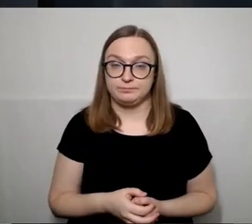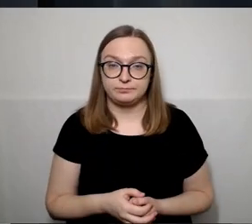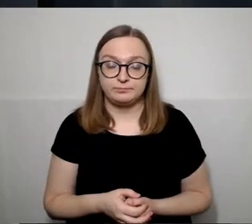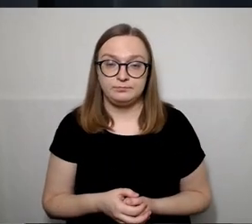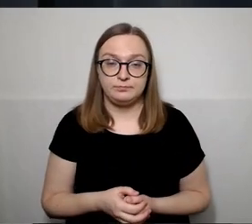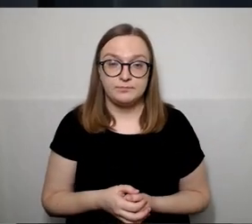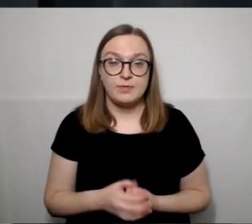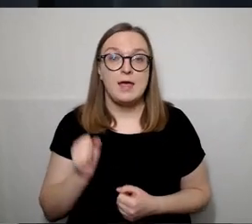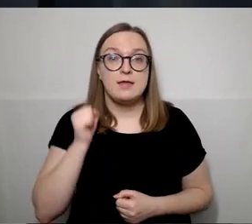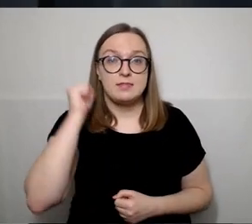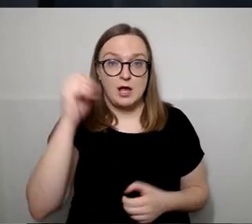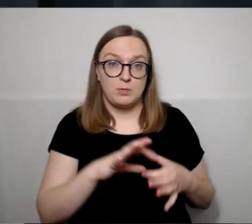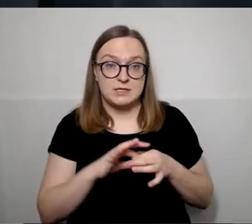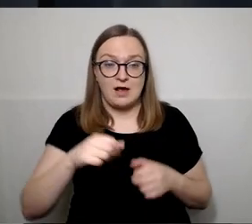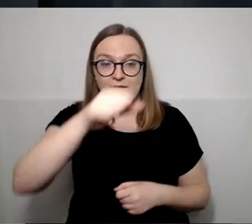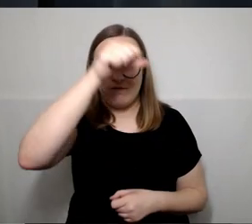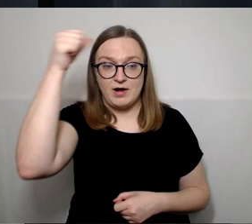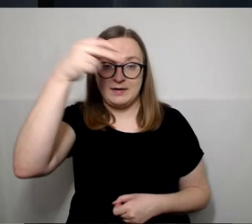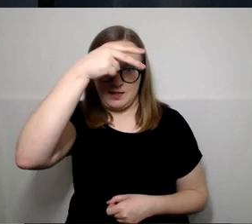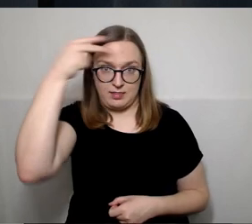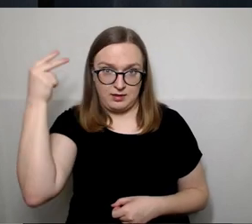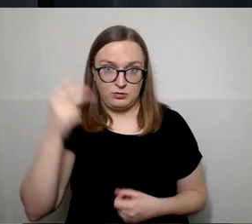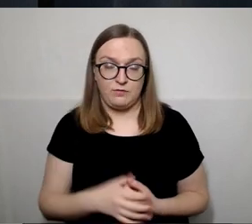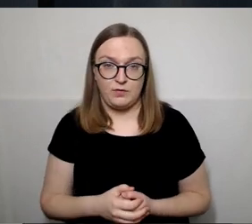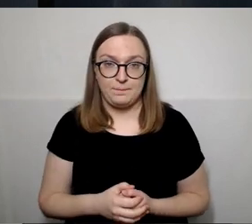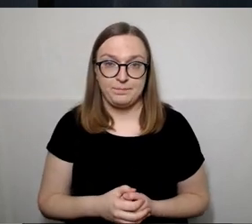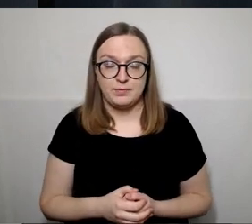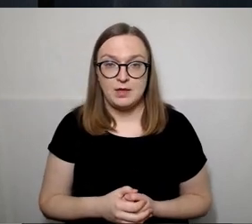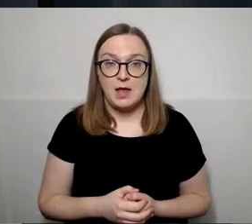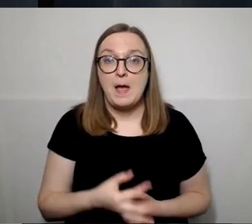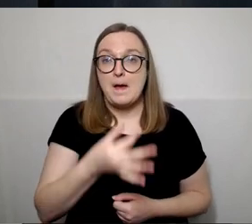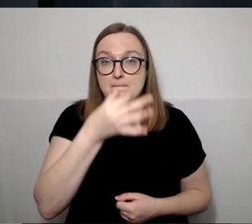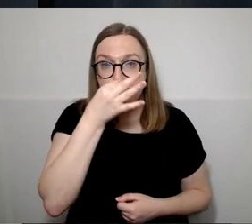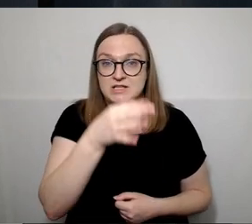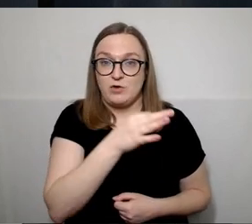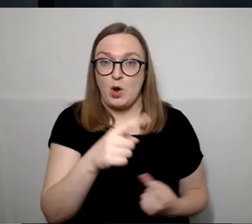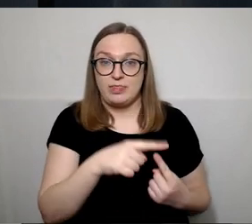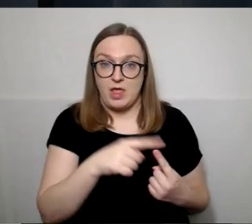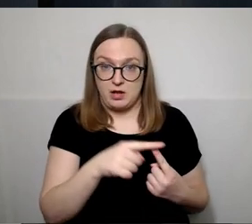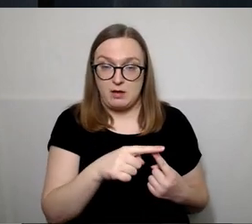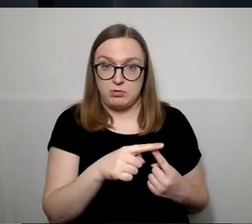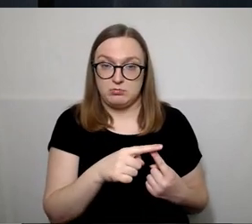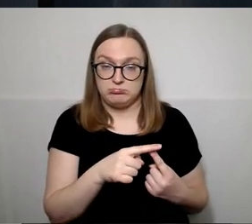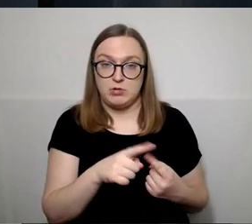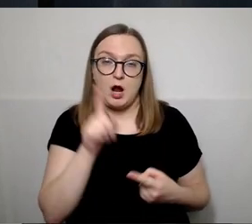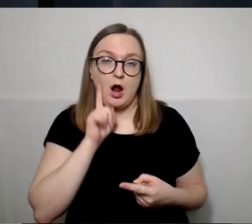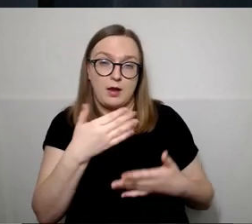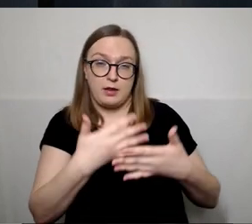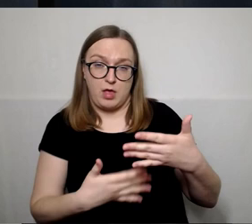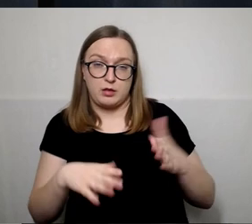Demokratų sąjungos vardan Lietuvos kandidatų į pasvalio rajono tarybos sąrašą sudaro 25